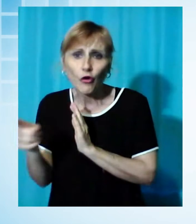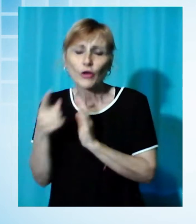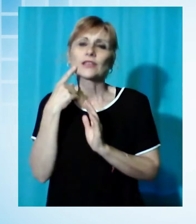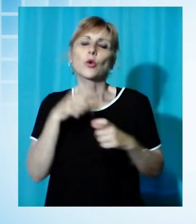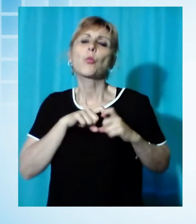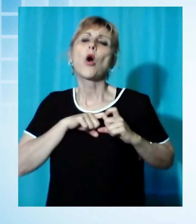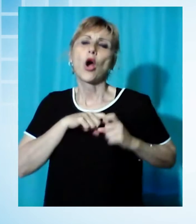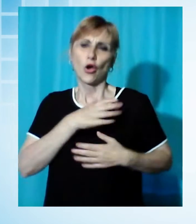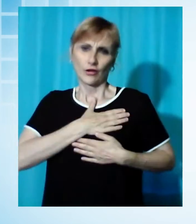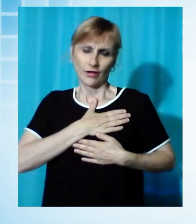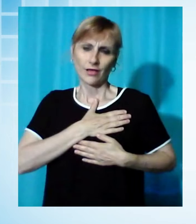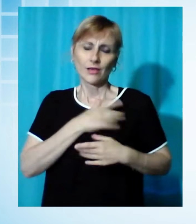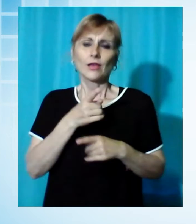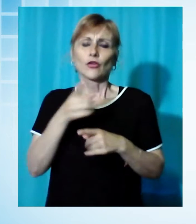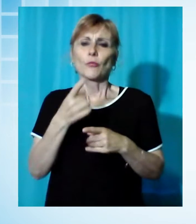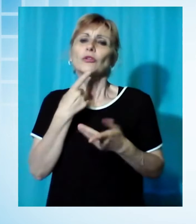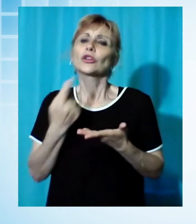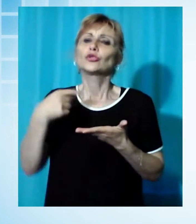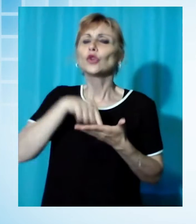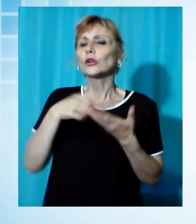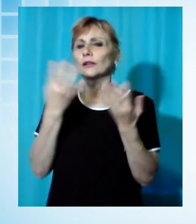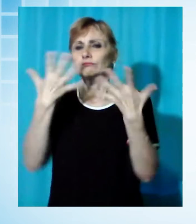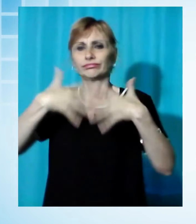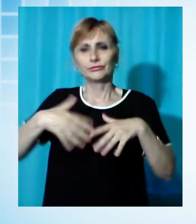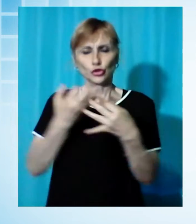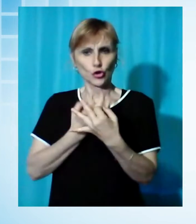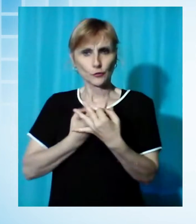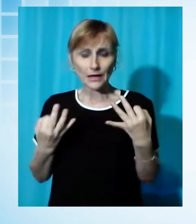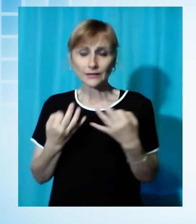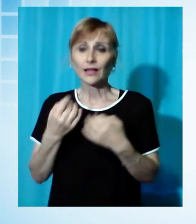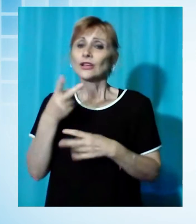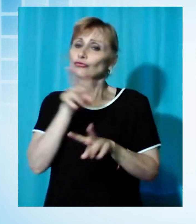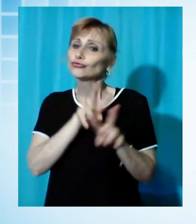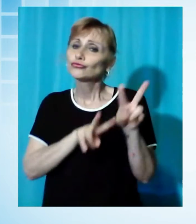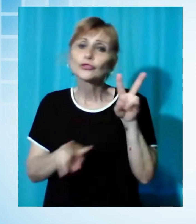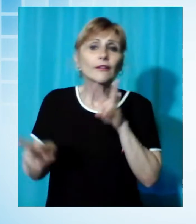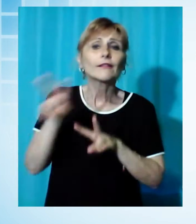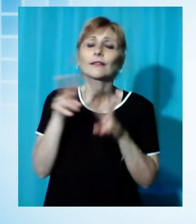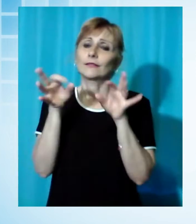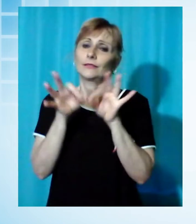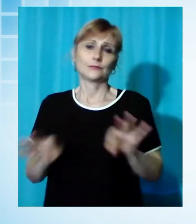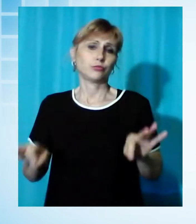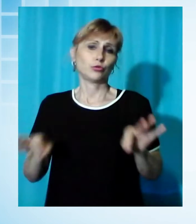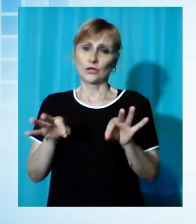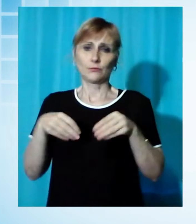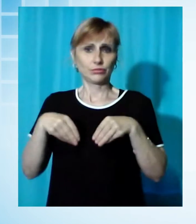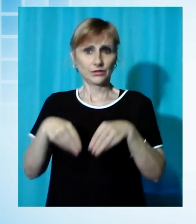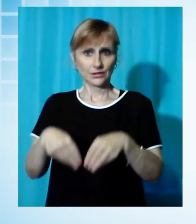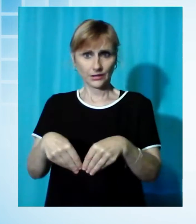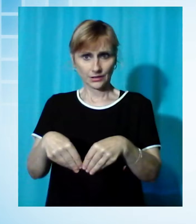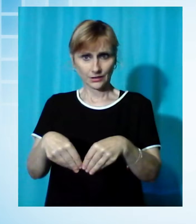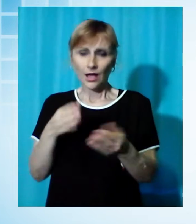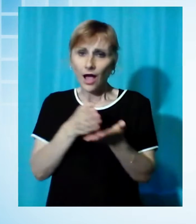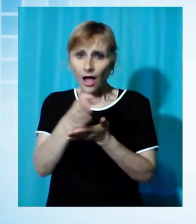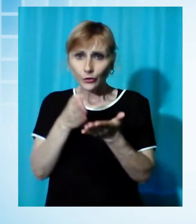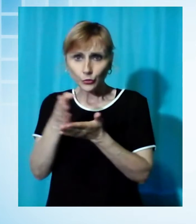di darsi disponibili. Perché nelle proprie parrocchie tutto può essere fatto nel rispetto al diritto e al dovere di preservare la salute